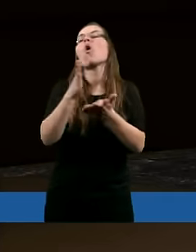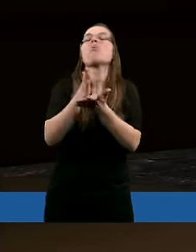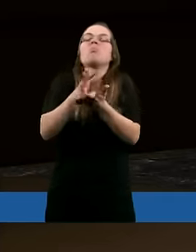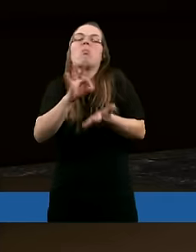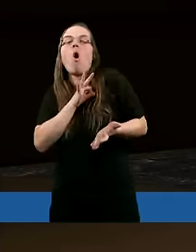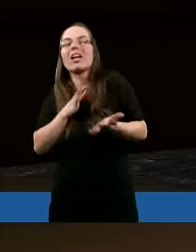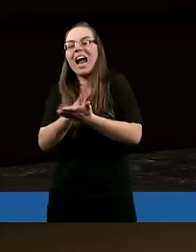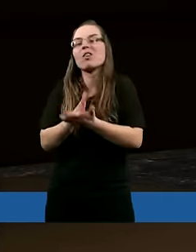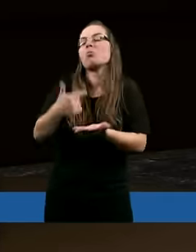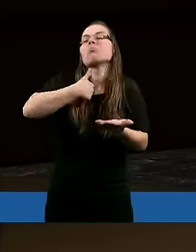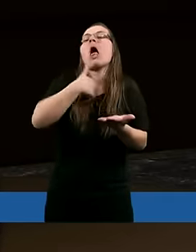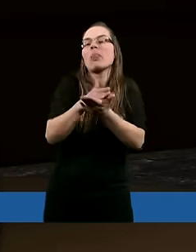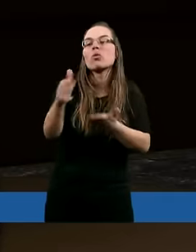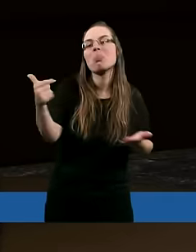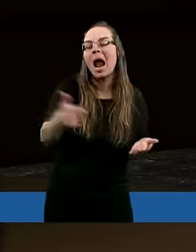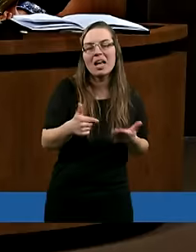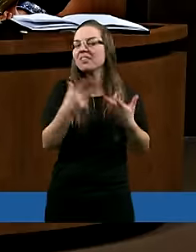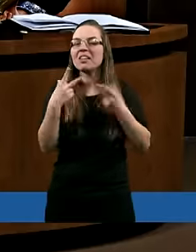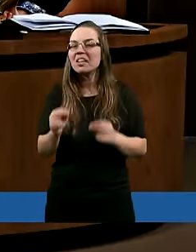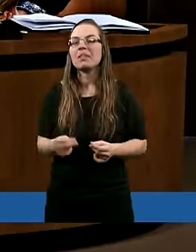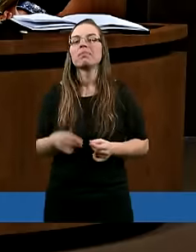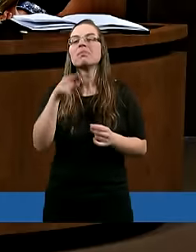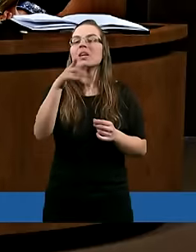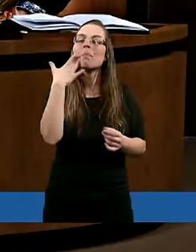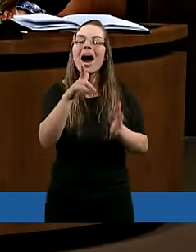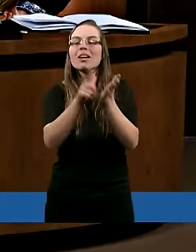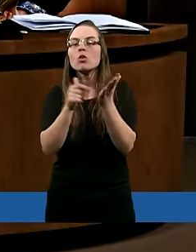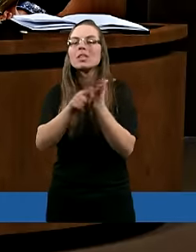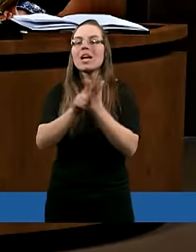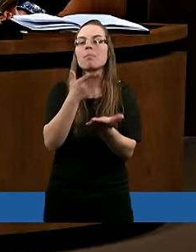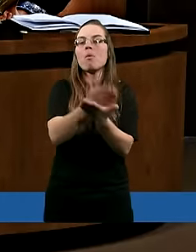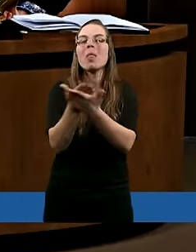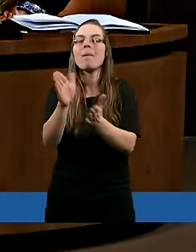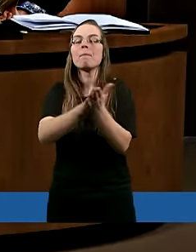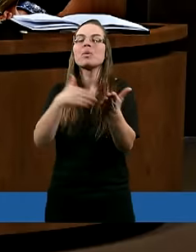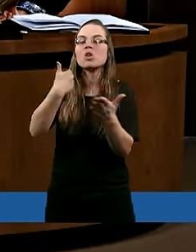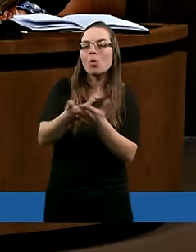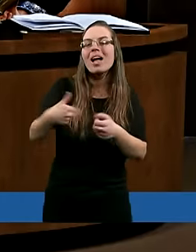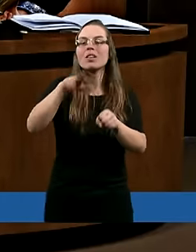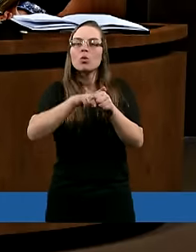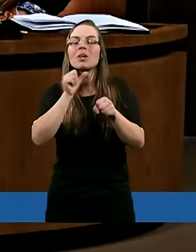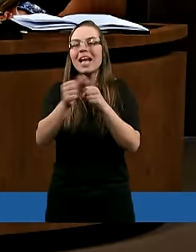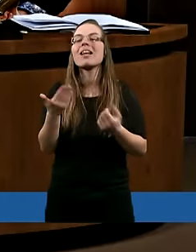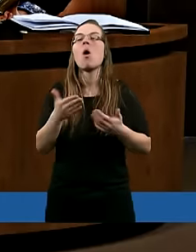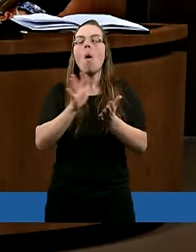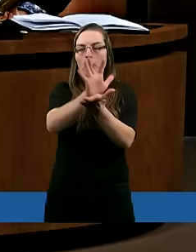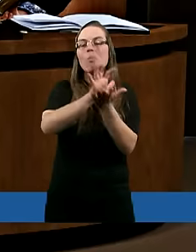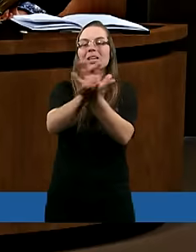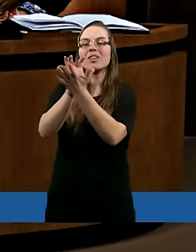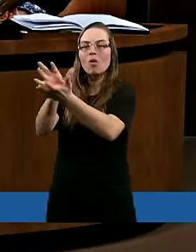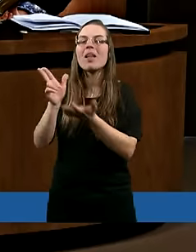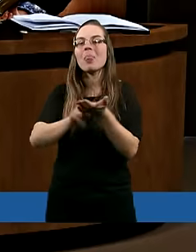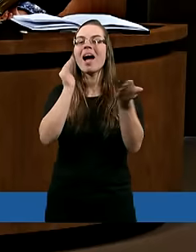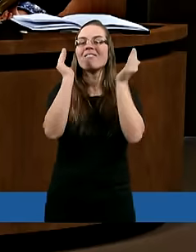zasługa, to tylko mi się należy. Ja bardzo często podaję przykład, który jest publikowany na